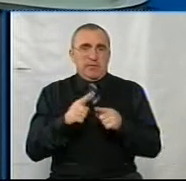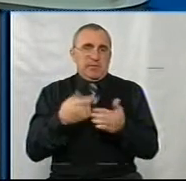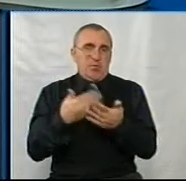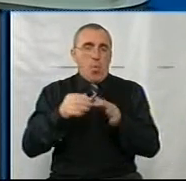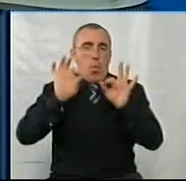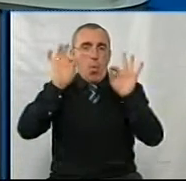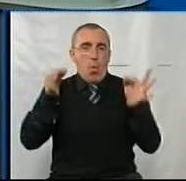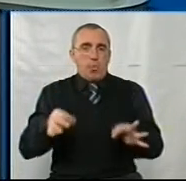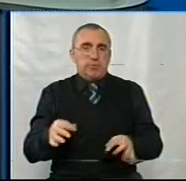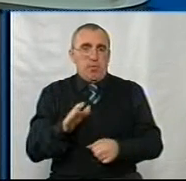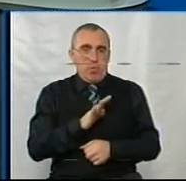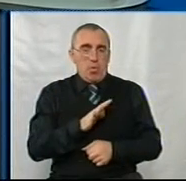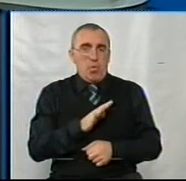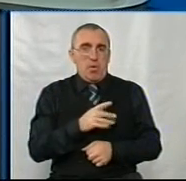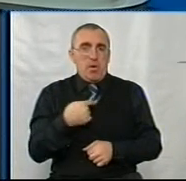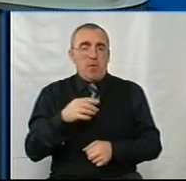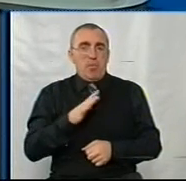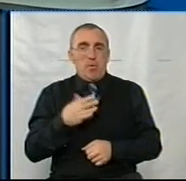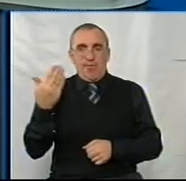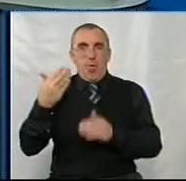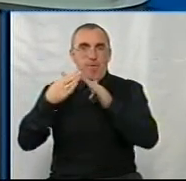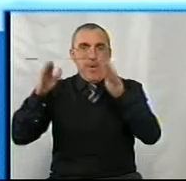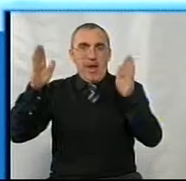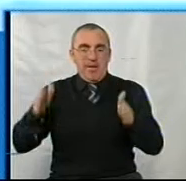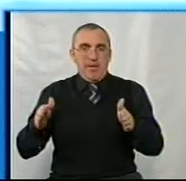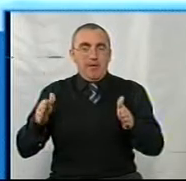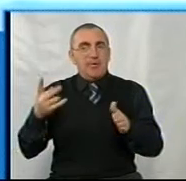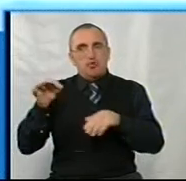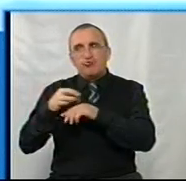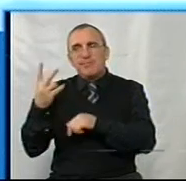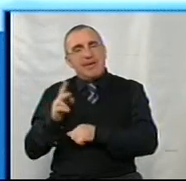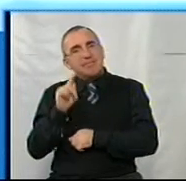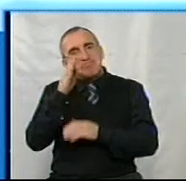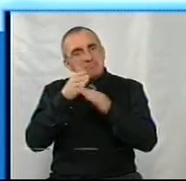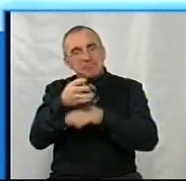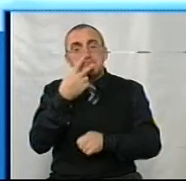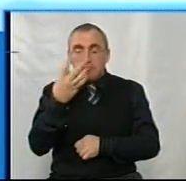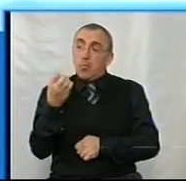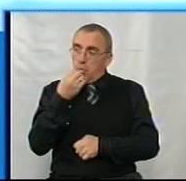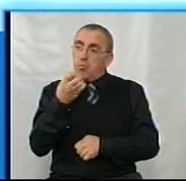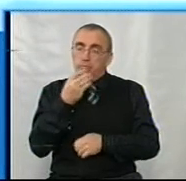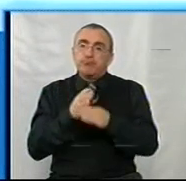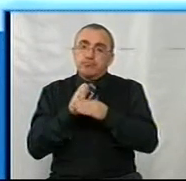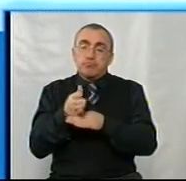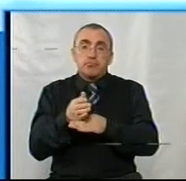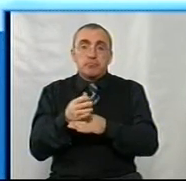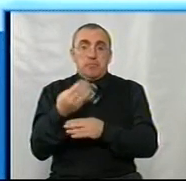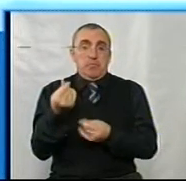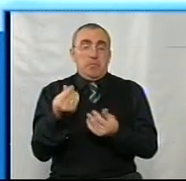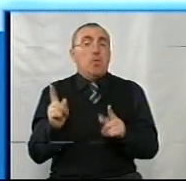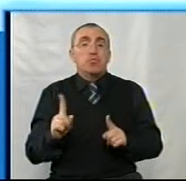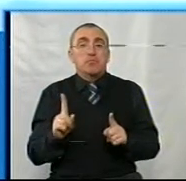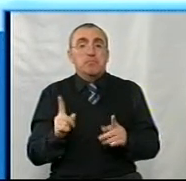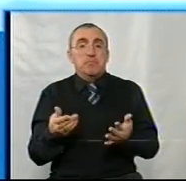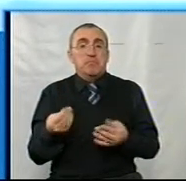осінню було, я проходив з вашу палатку, дружина каже, треба зайти. Добре, треба зайти. А що ж гроші? Ні,